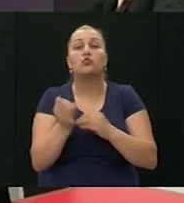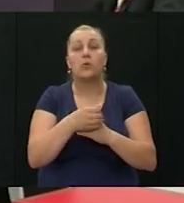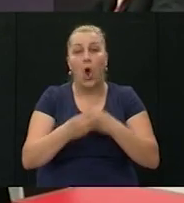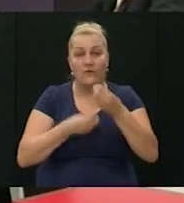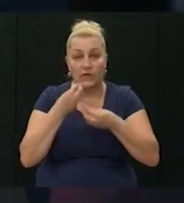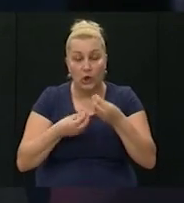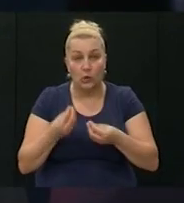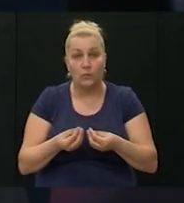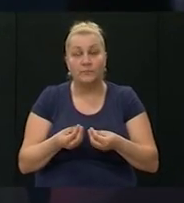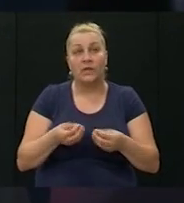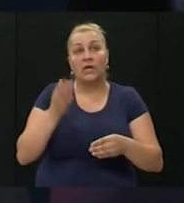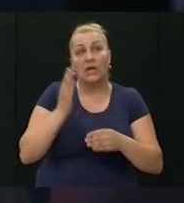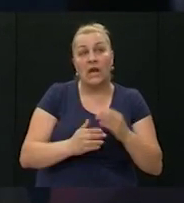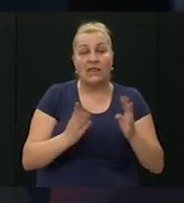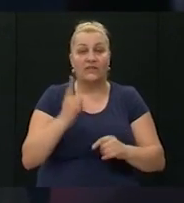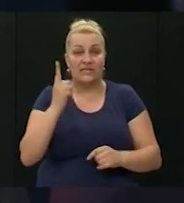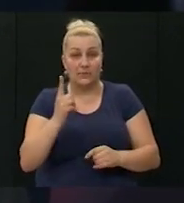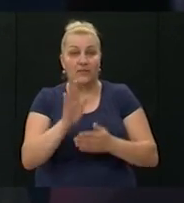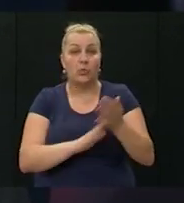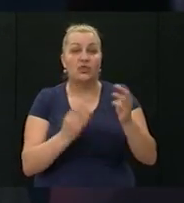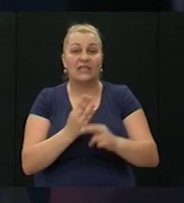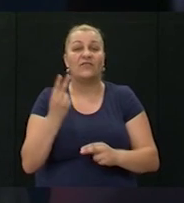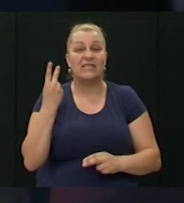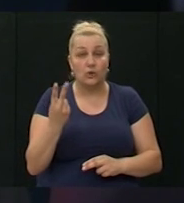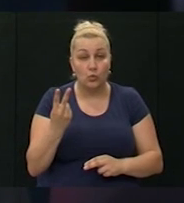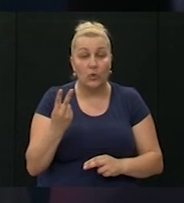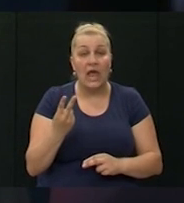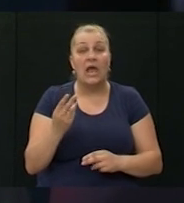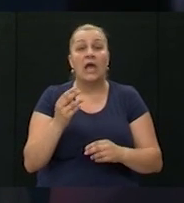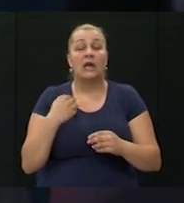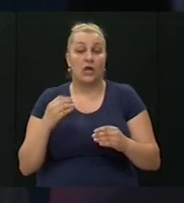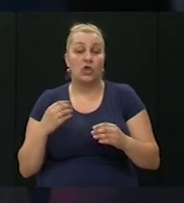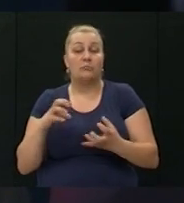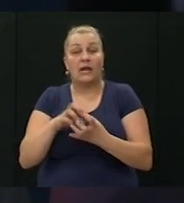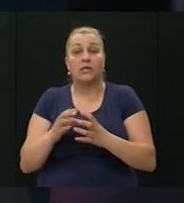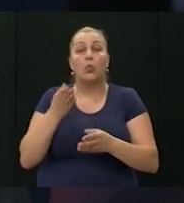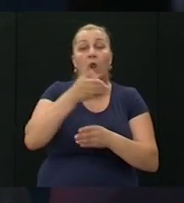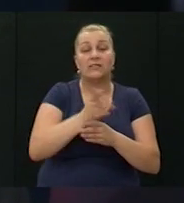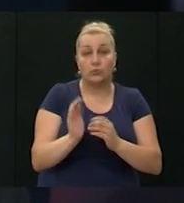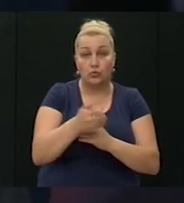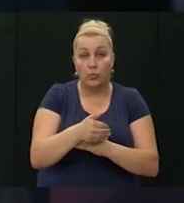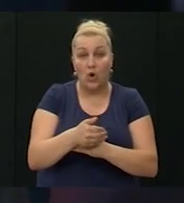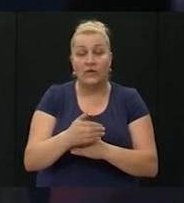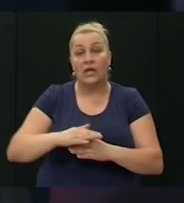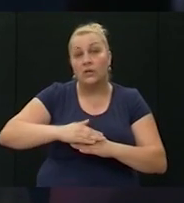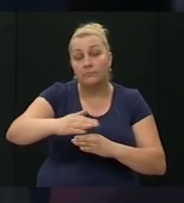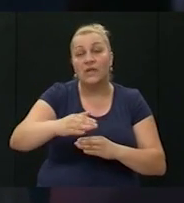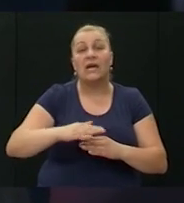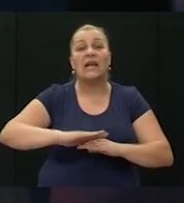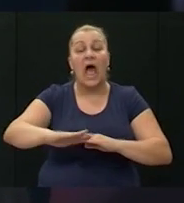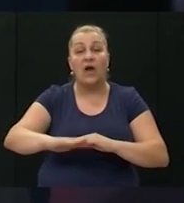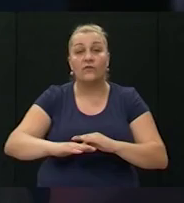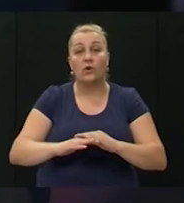eto negdje kraj 91. početka kada druge brigada nam prelazi u Dubrovnik na potezu ravno